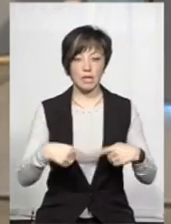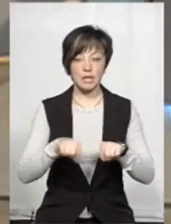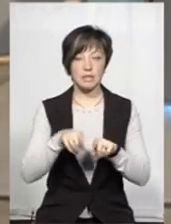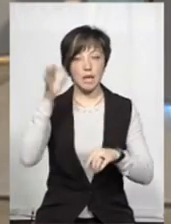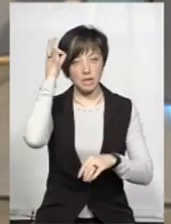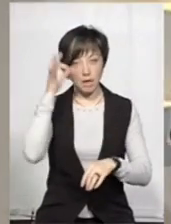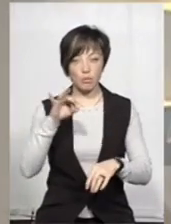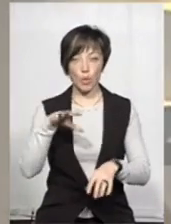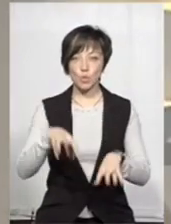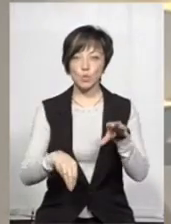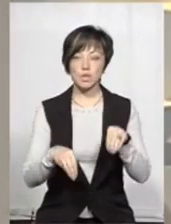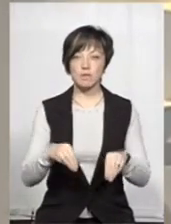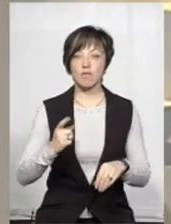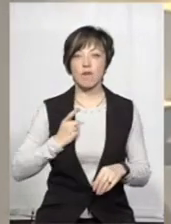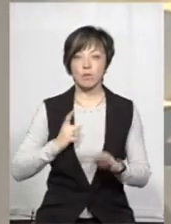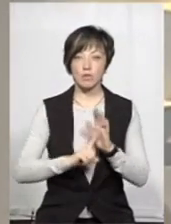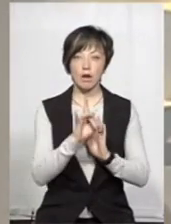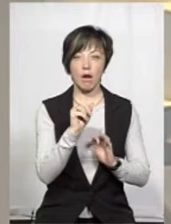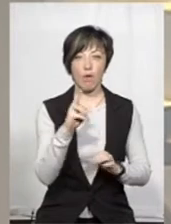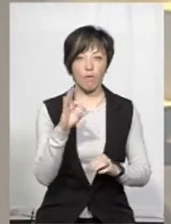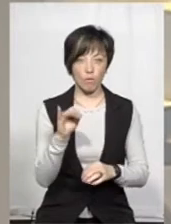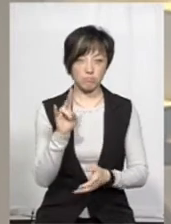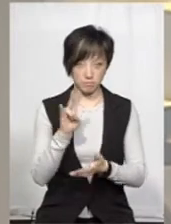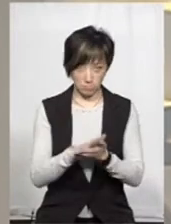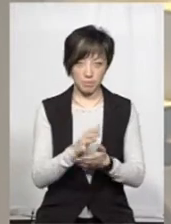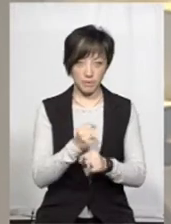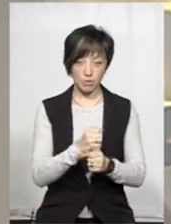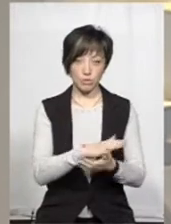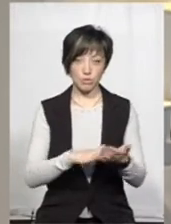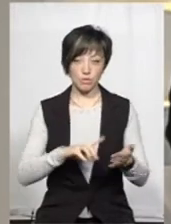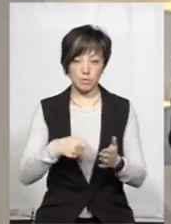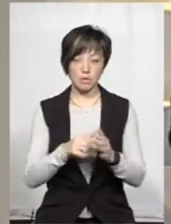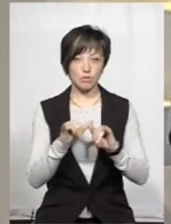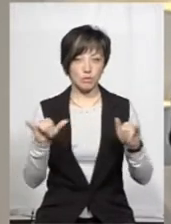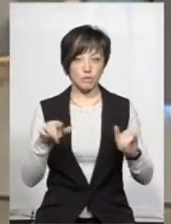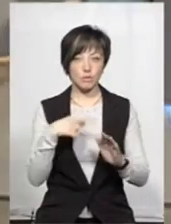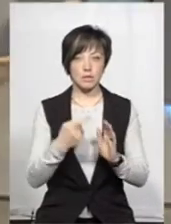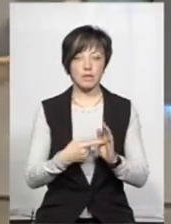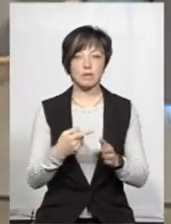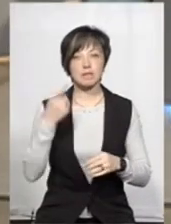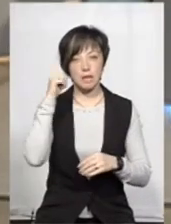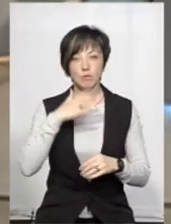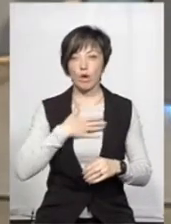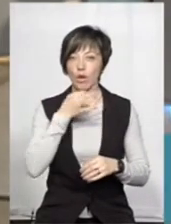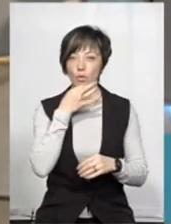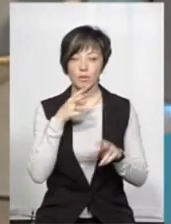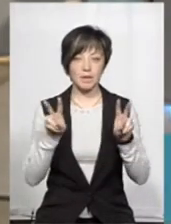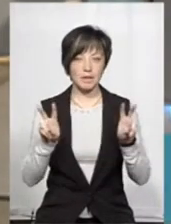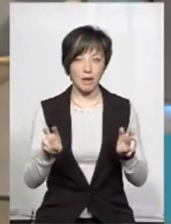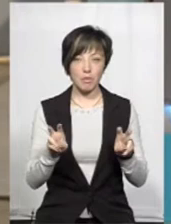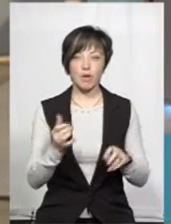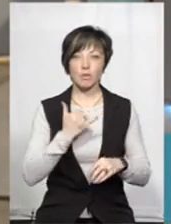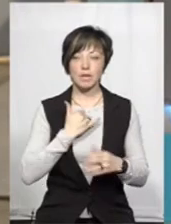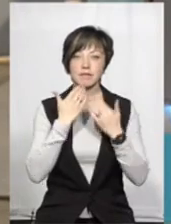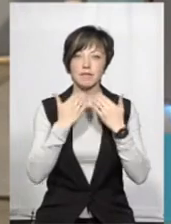згадала про сусідську варту, яка починалась на Ракову. От прижилась вона? По місту розповсюдилась? Ви знаєте, це моя улюблена тема, тому